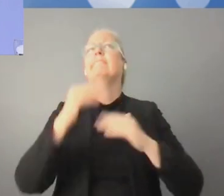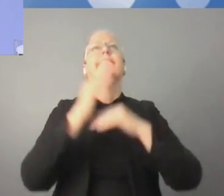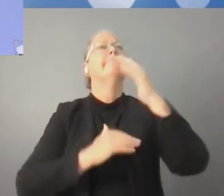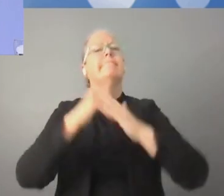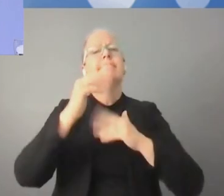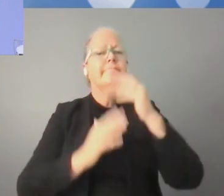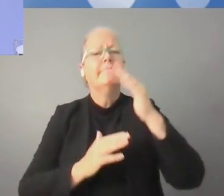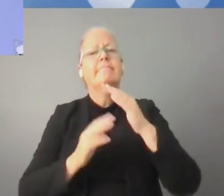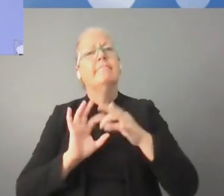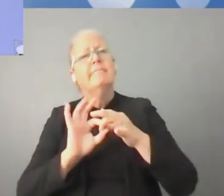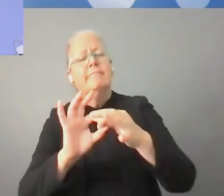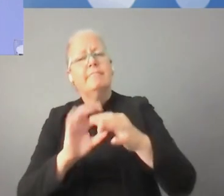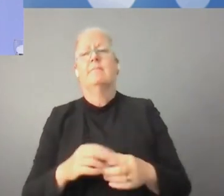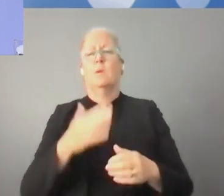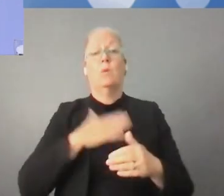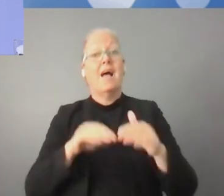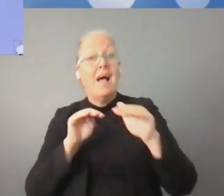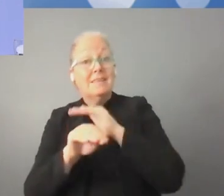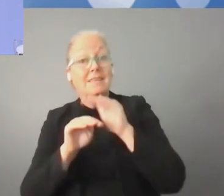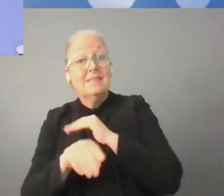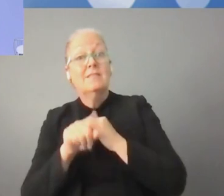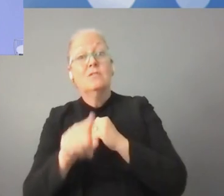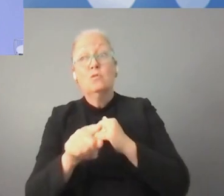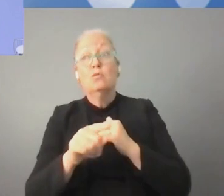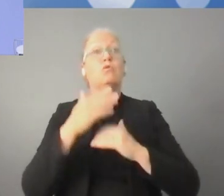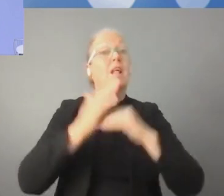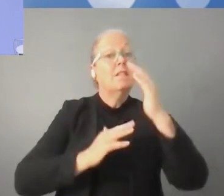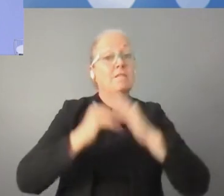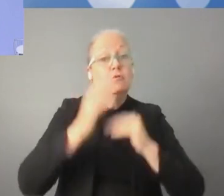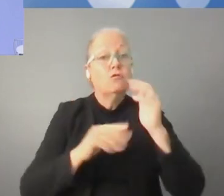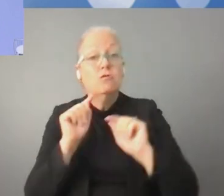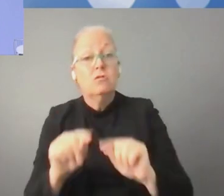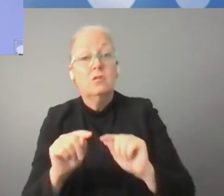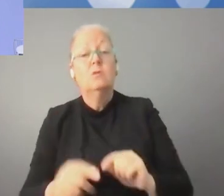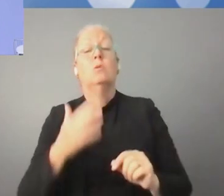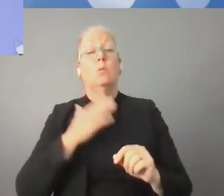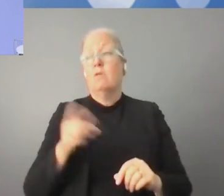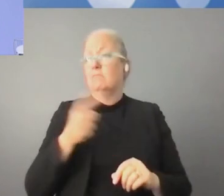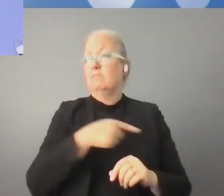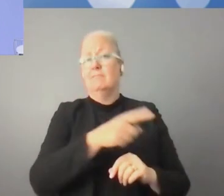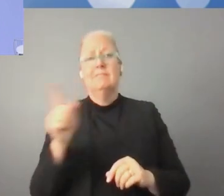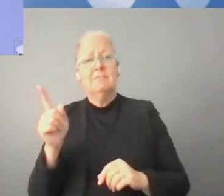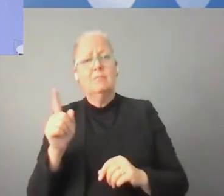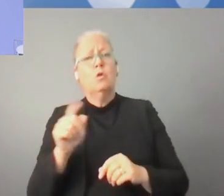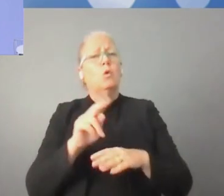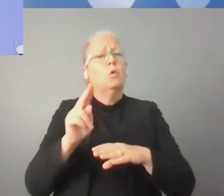فرص للعمل. نحتاج إلى بنى تحتية